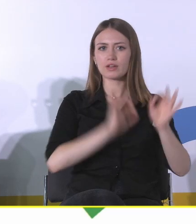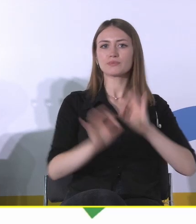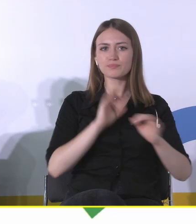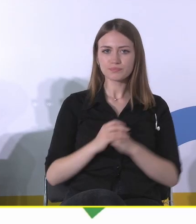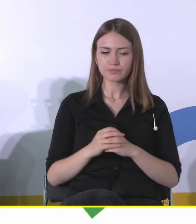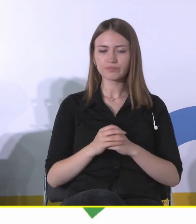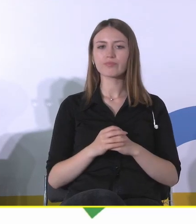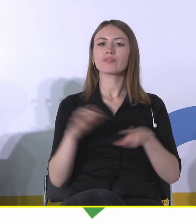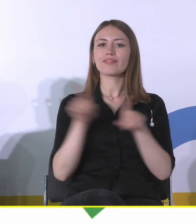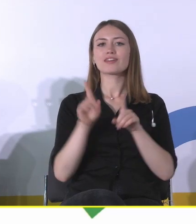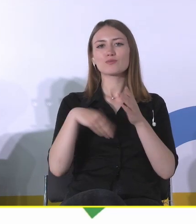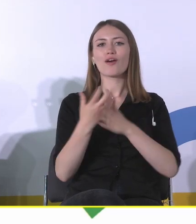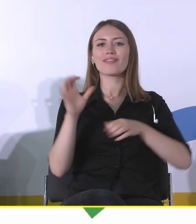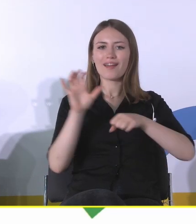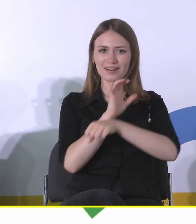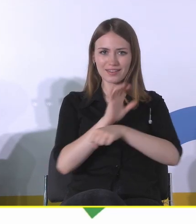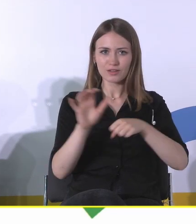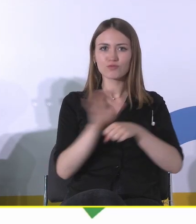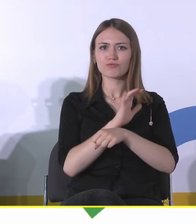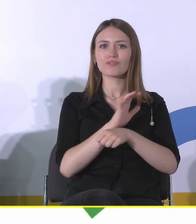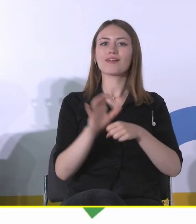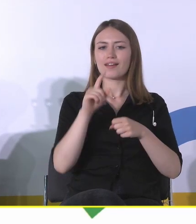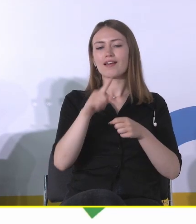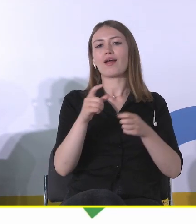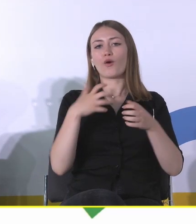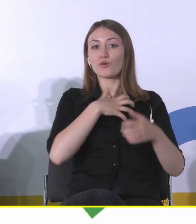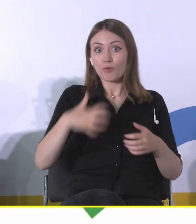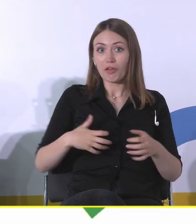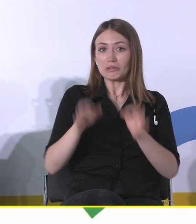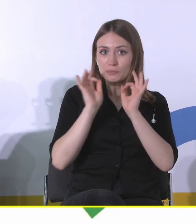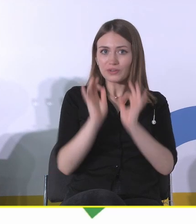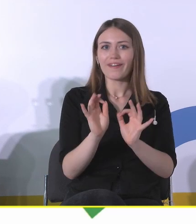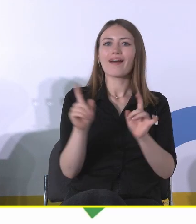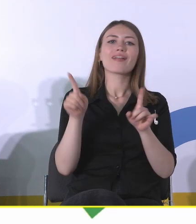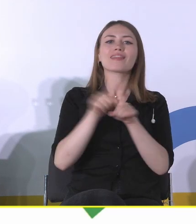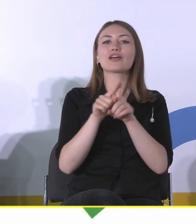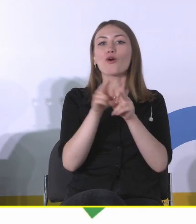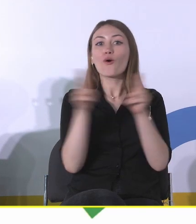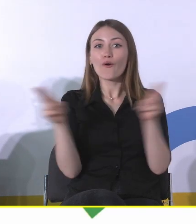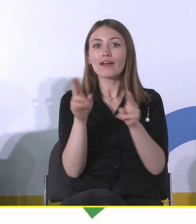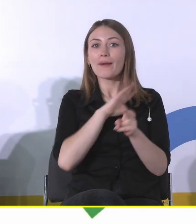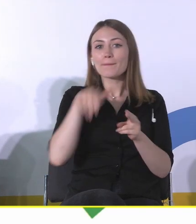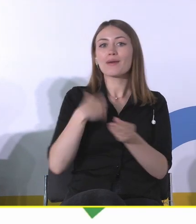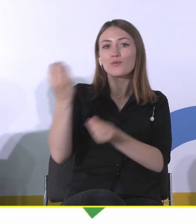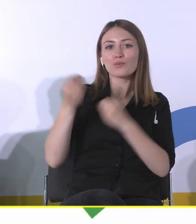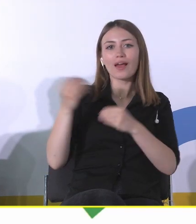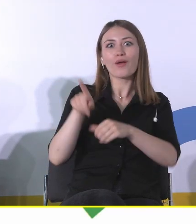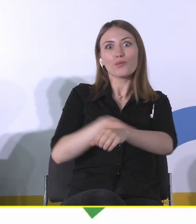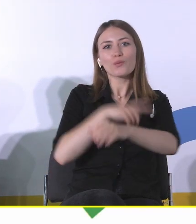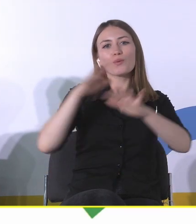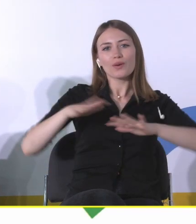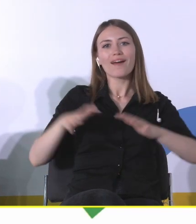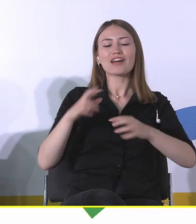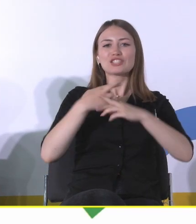architektów, konserwatorów, do dobrych gospodarzy. To będzie wiek, w którym będziemy musieli się nauczyć długo używać rzeczy, bo